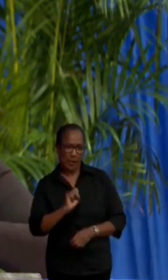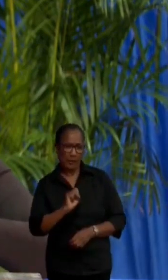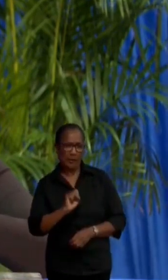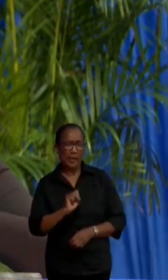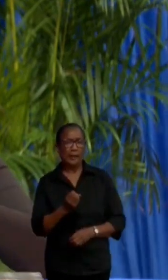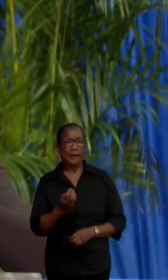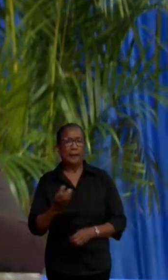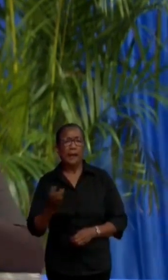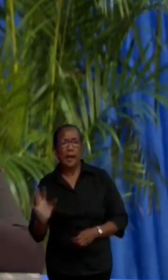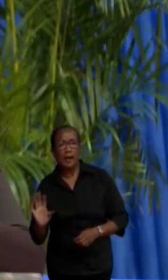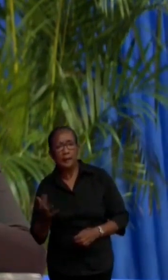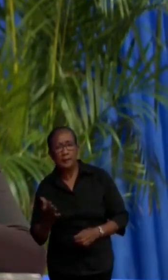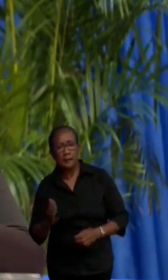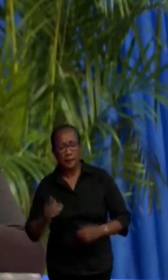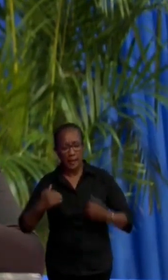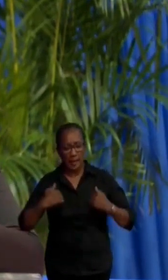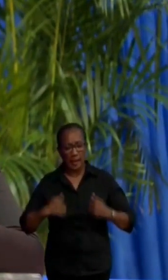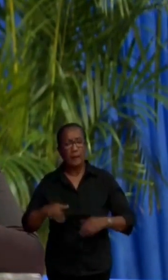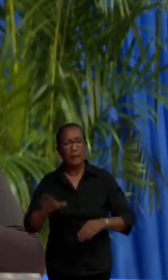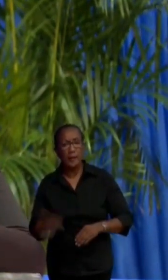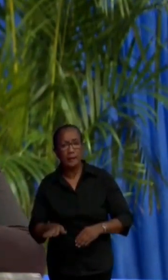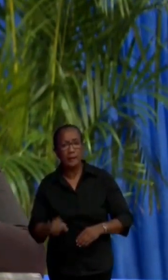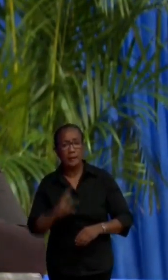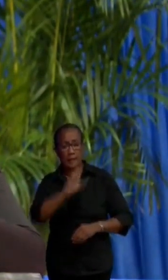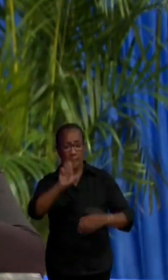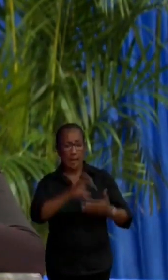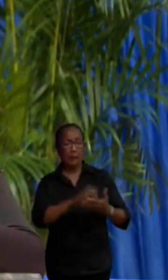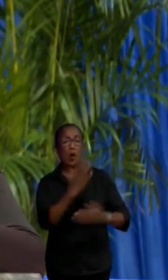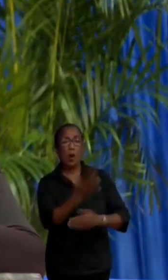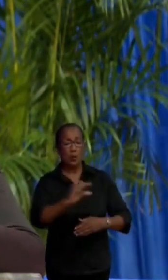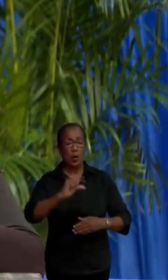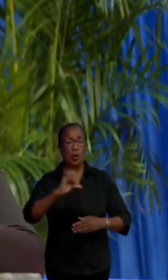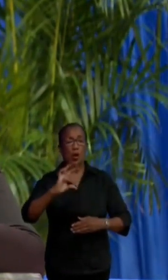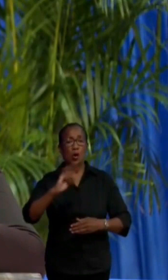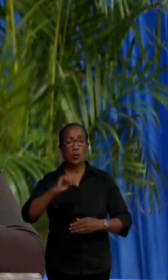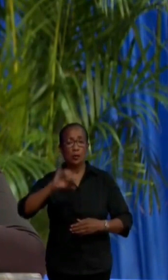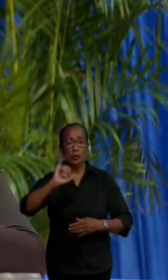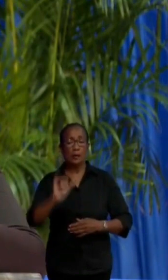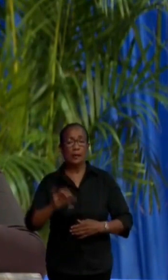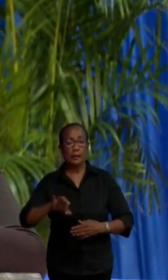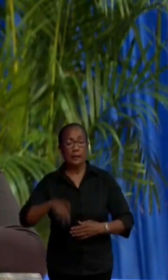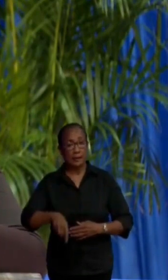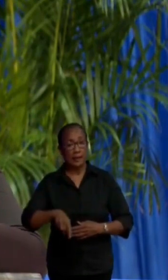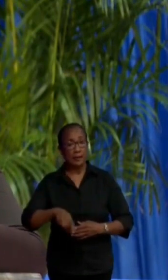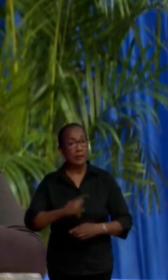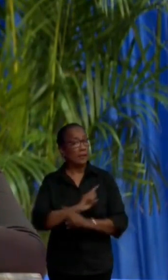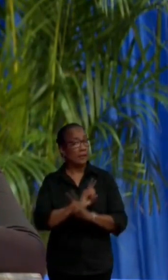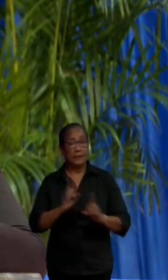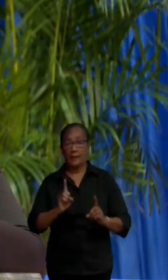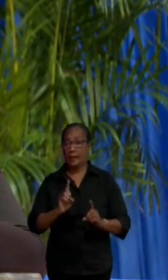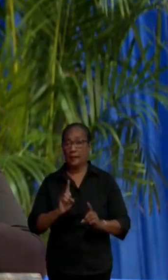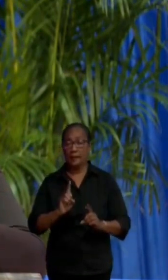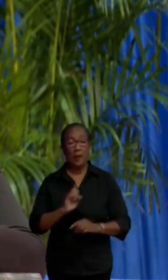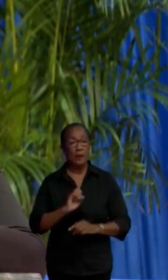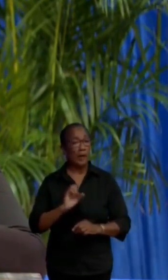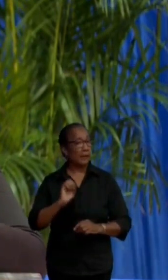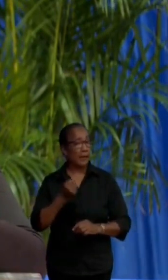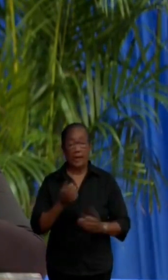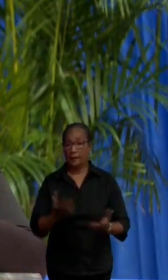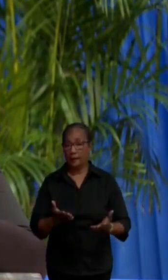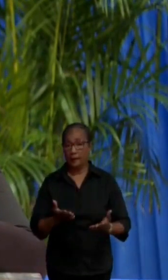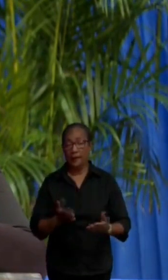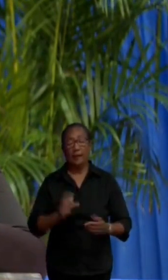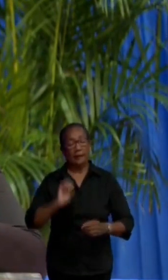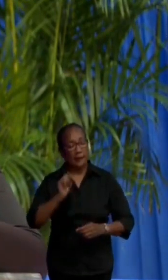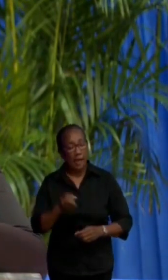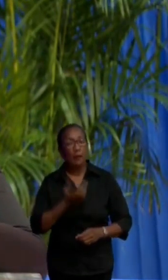een aantal mensen zich gaan registreren aan de Gongrijpstraat. Maar die aanvragen worden daar niet afgewerkt. Dus wij vragen u